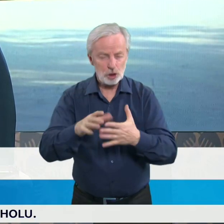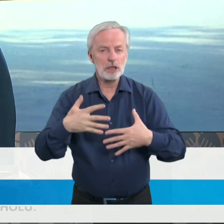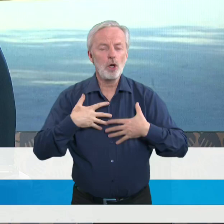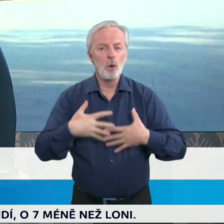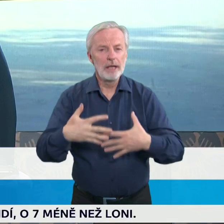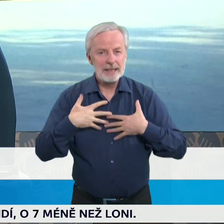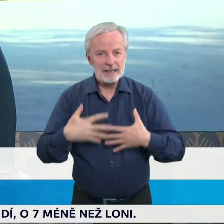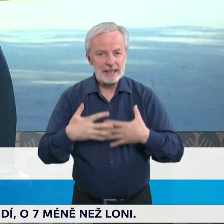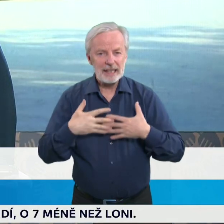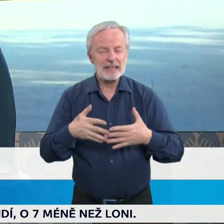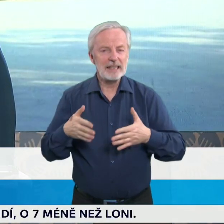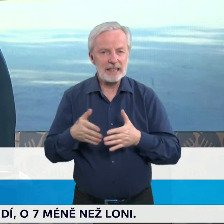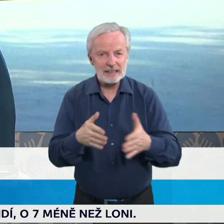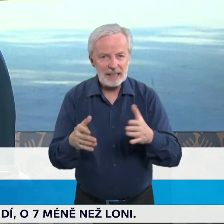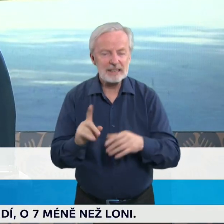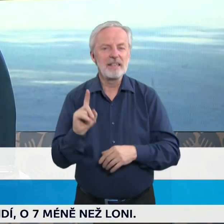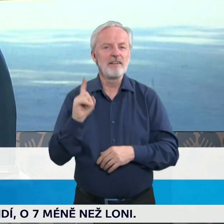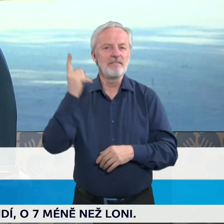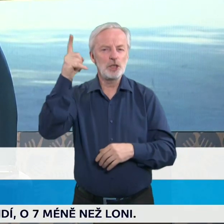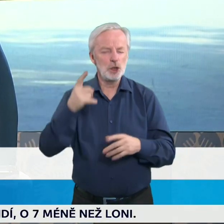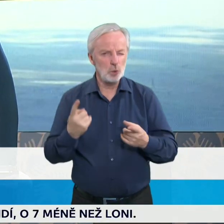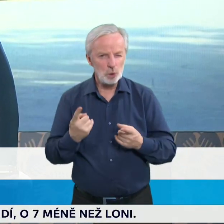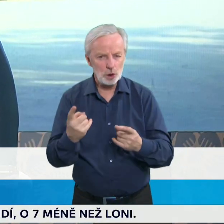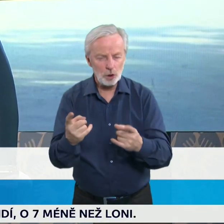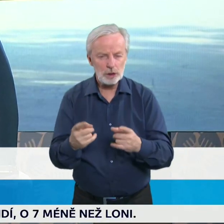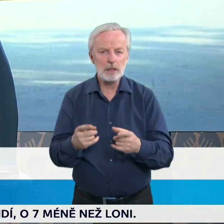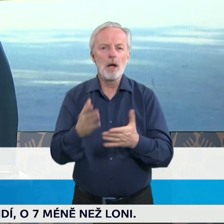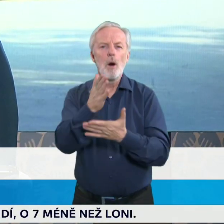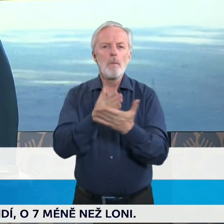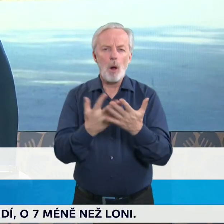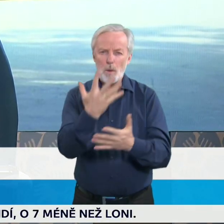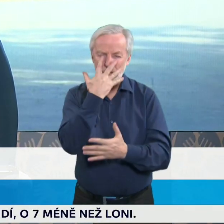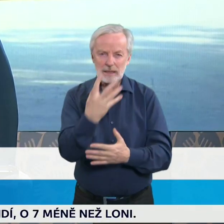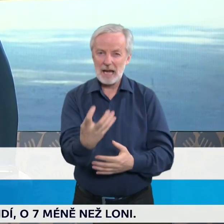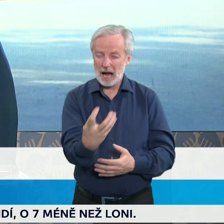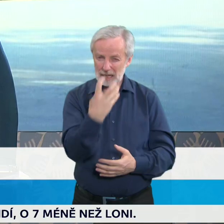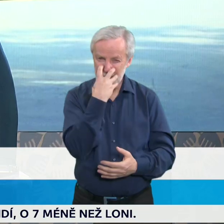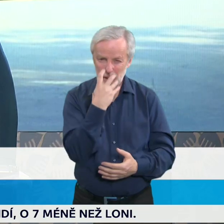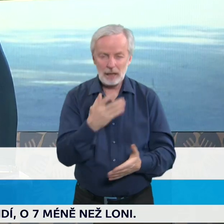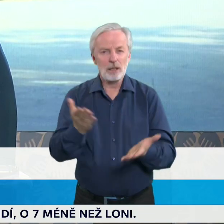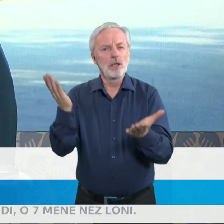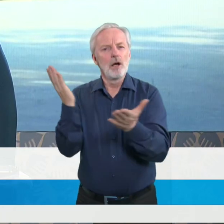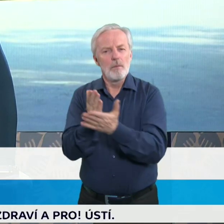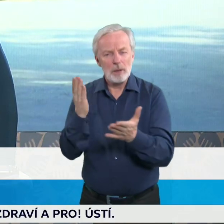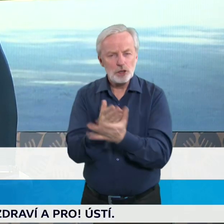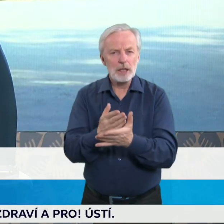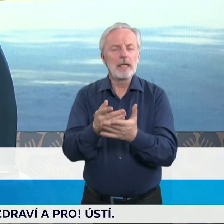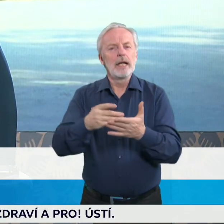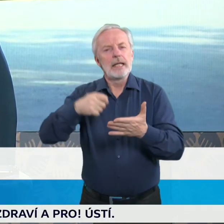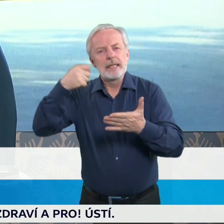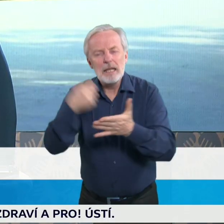účinnosti, jako jsou filtrační polomasky a respirátory, které splňují parametry třídy ochrany minimálně FFP2,